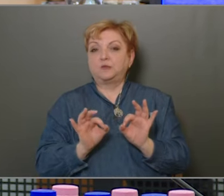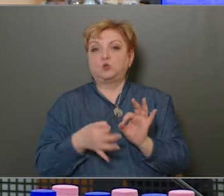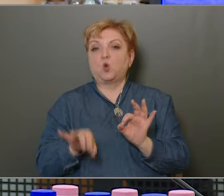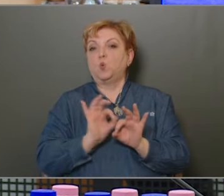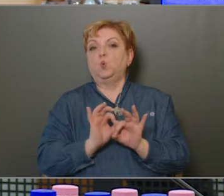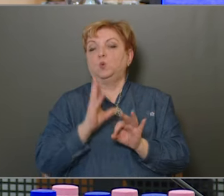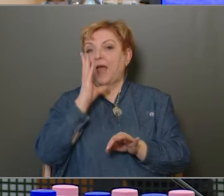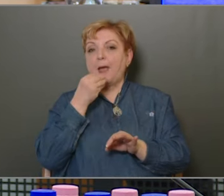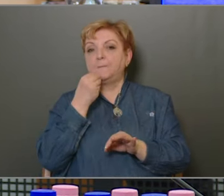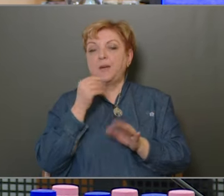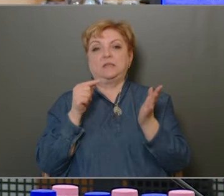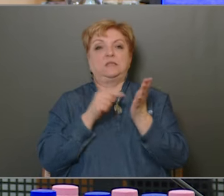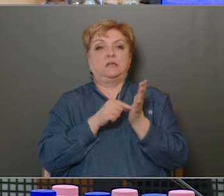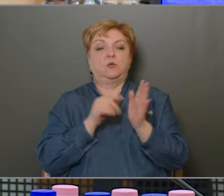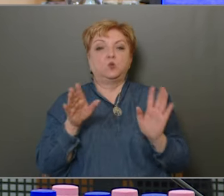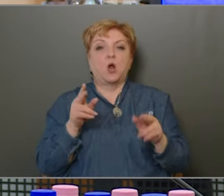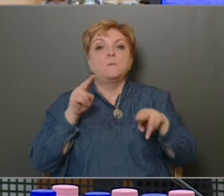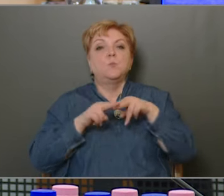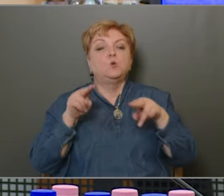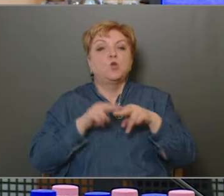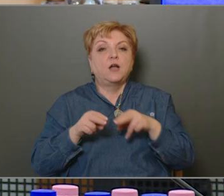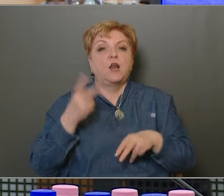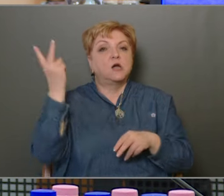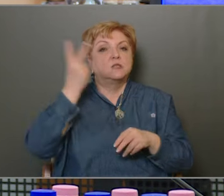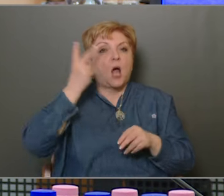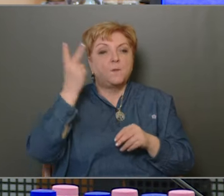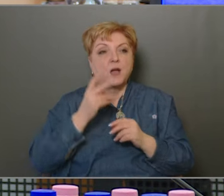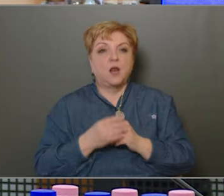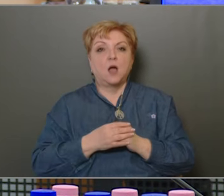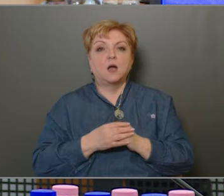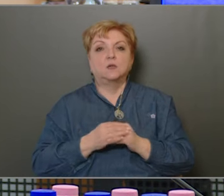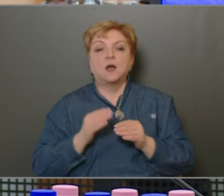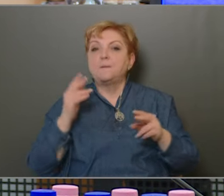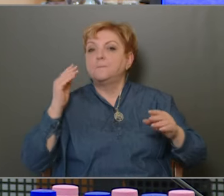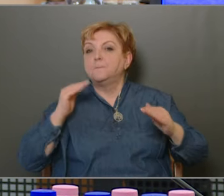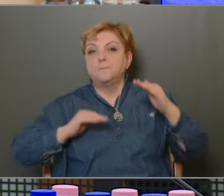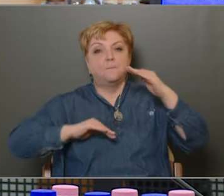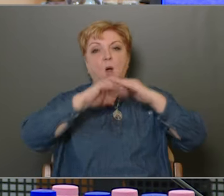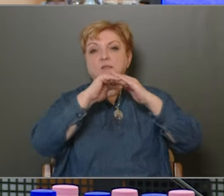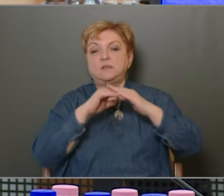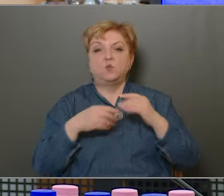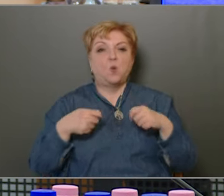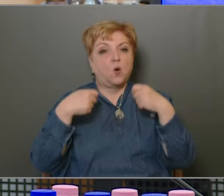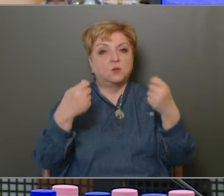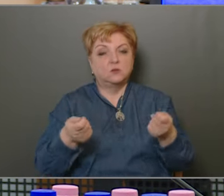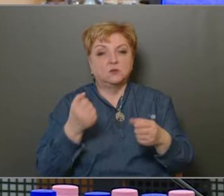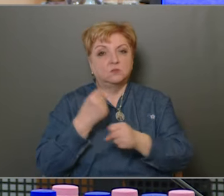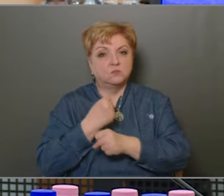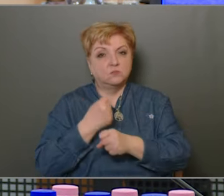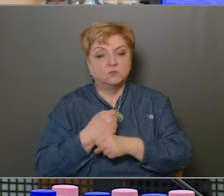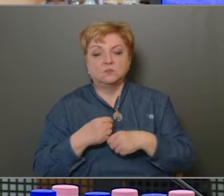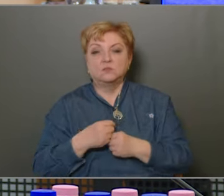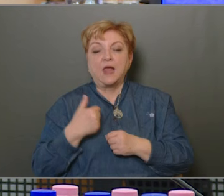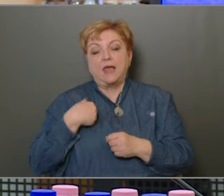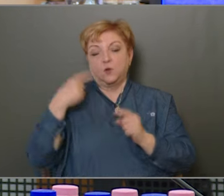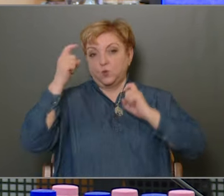embercentrikusan és műszakilag, szakmailag a maximumot nyújtva tettük meg.